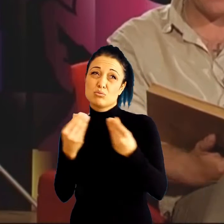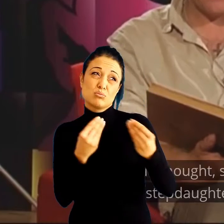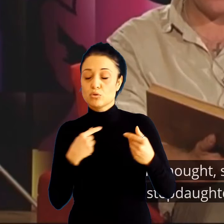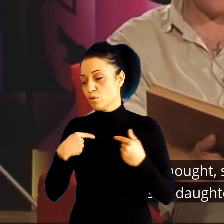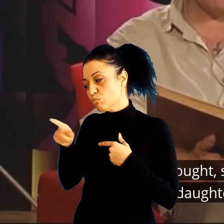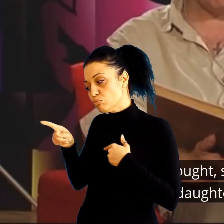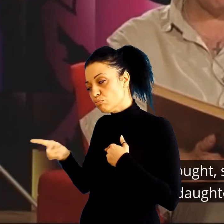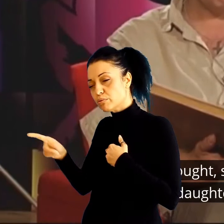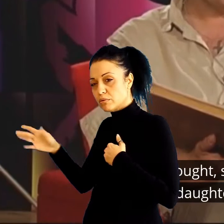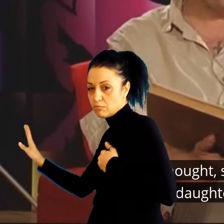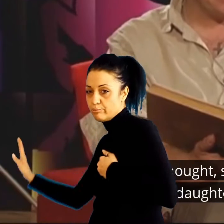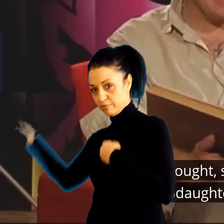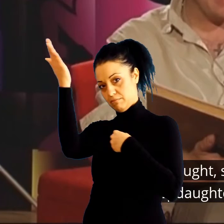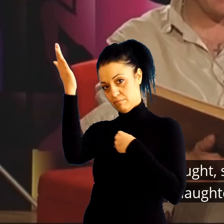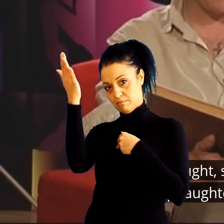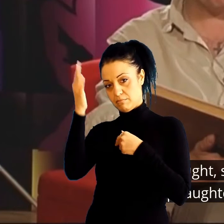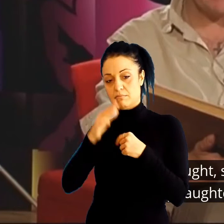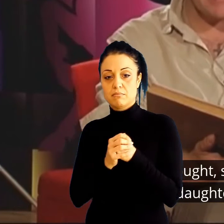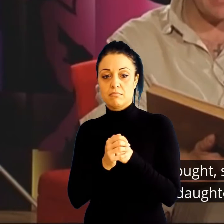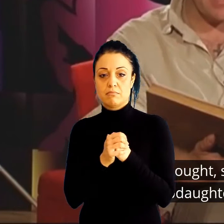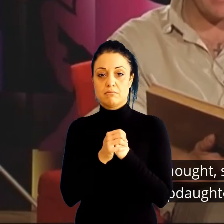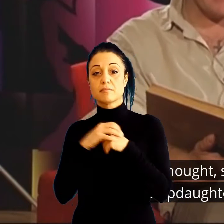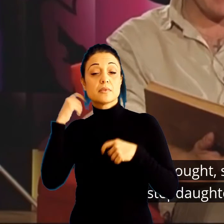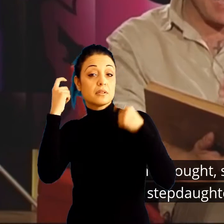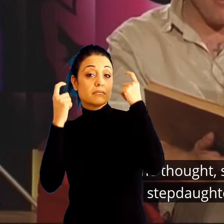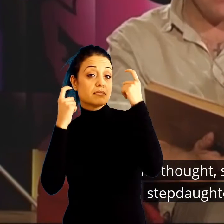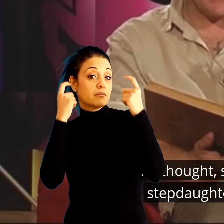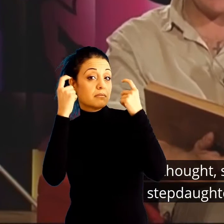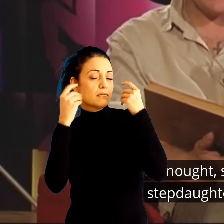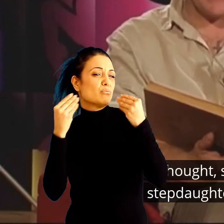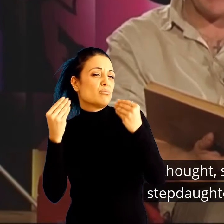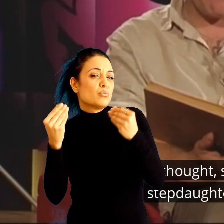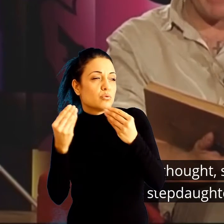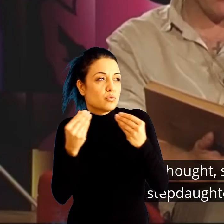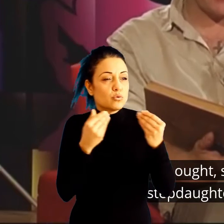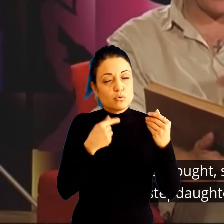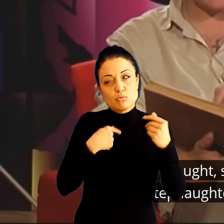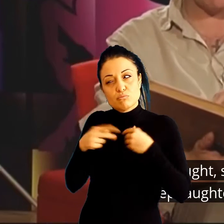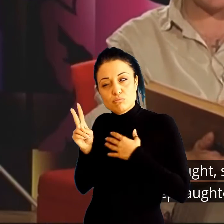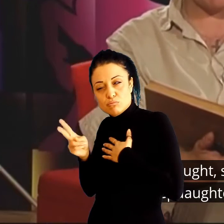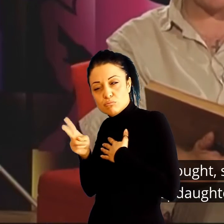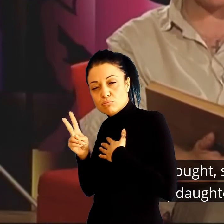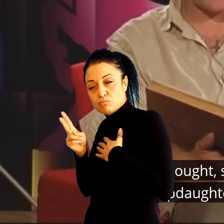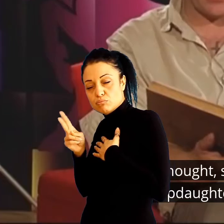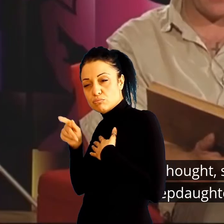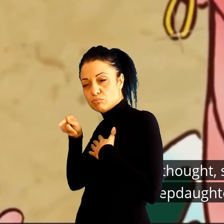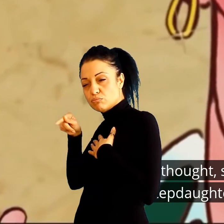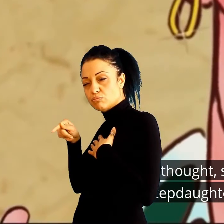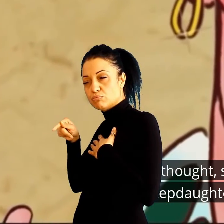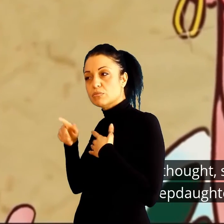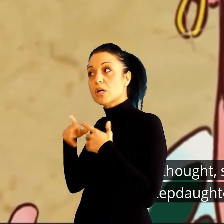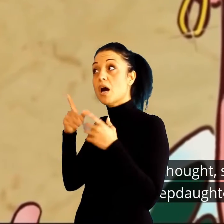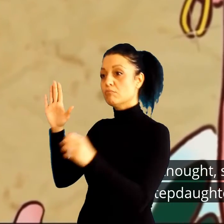маш ми. Мислела, мислела како да ја напакости на својата паштерка.